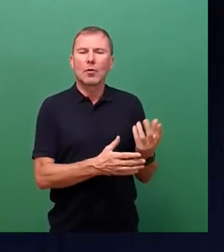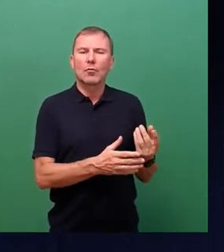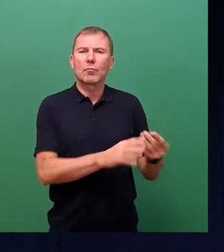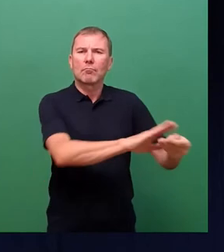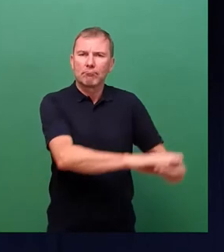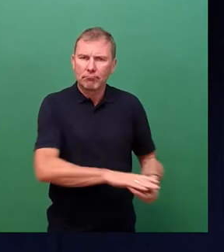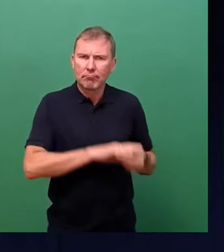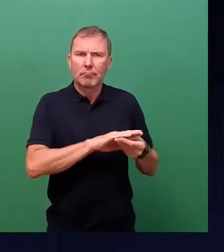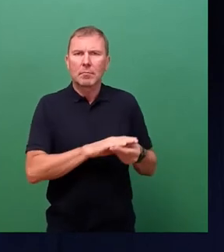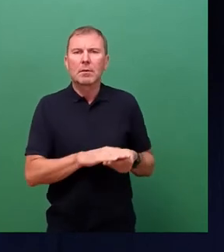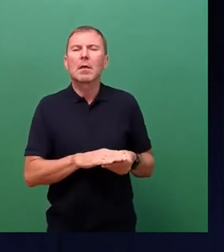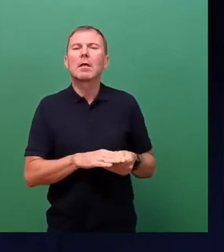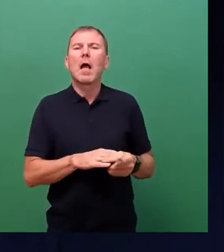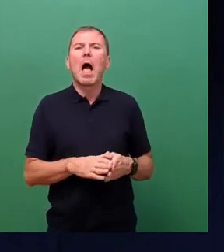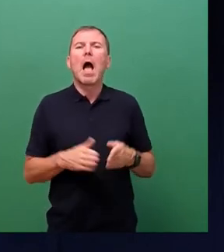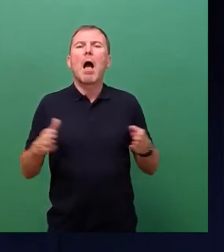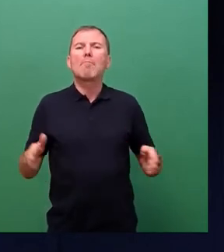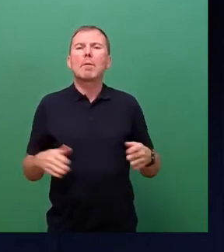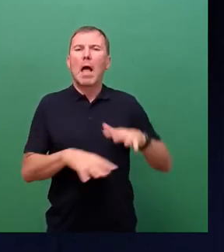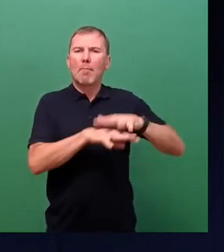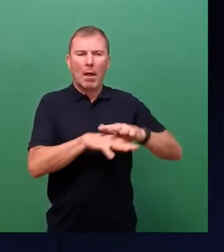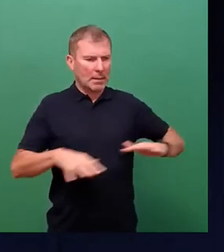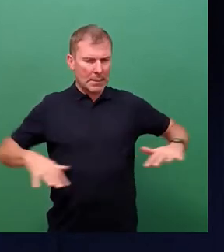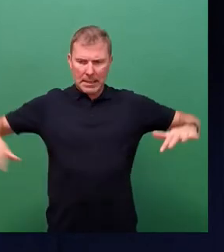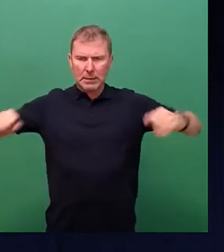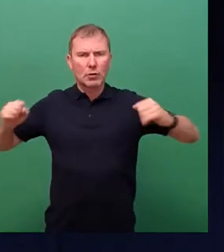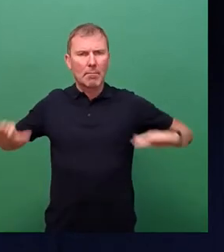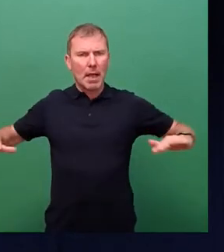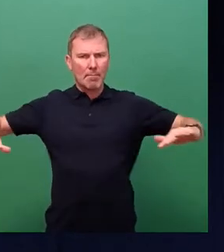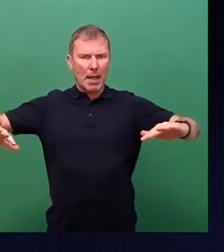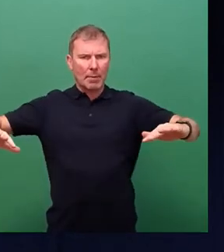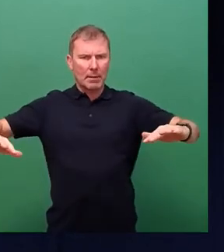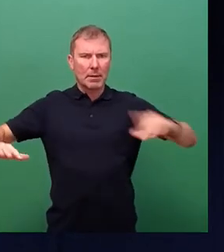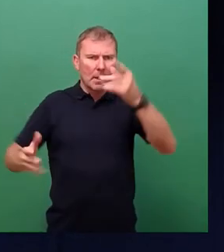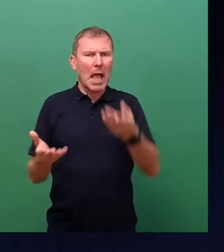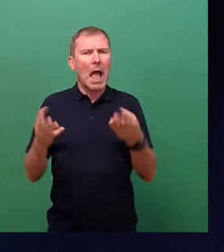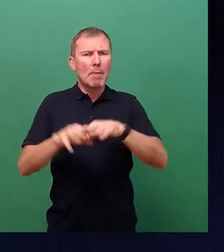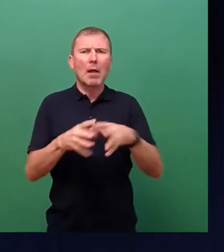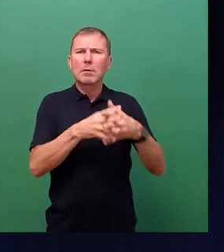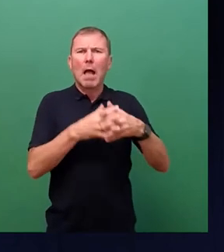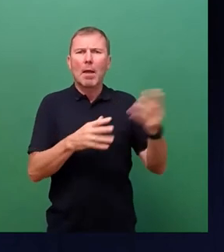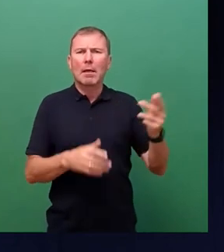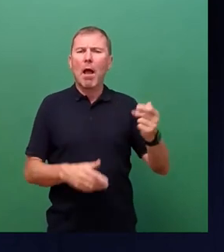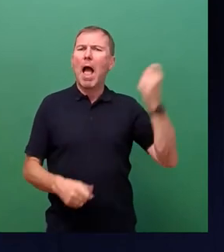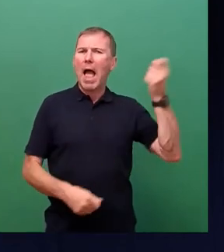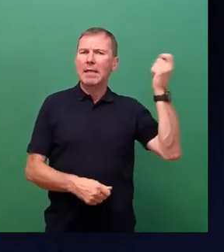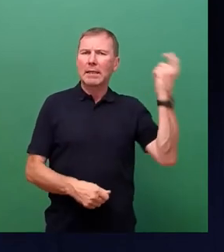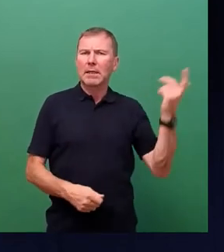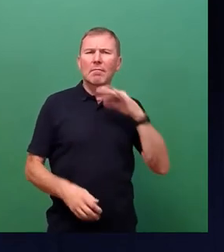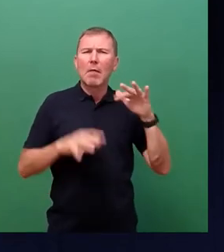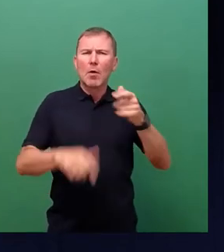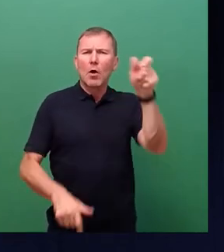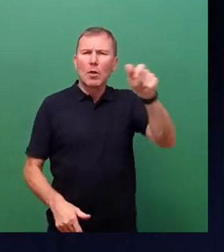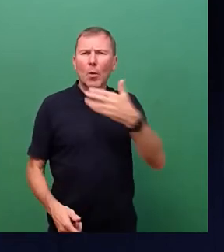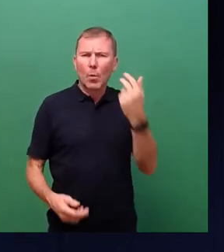benachbarte Netze zumindest stabil blieben. Wir erinnern uns an das Blackout in Texas, wo Millionen Leute keinen Strom hatten. Das war